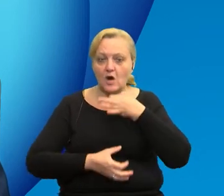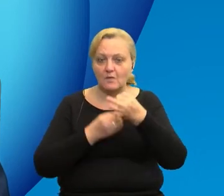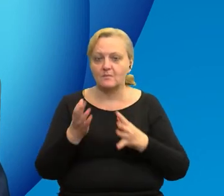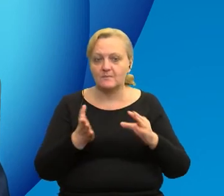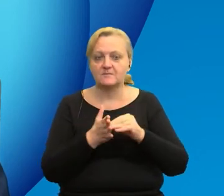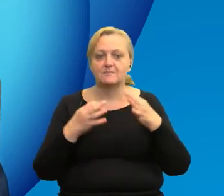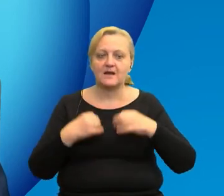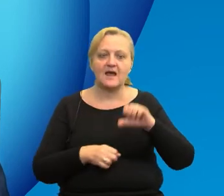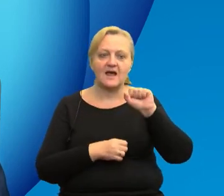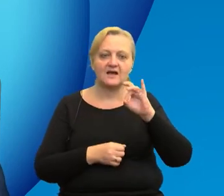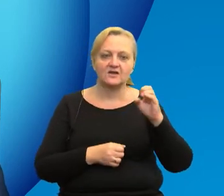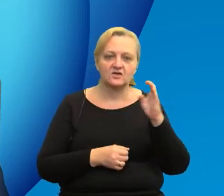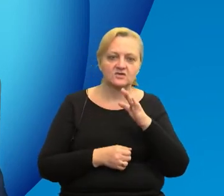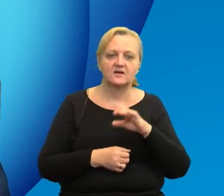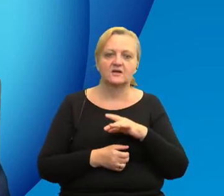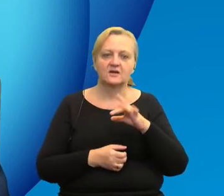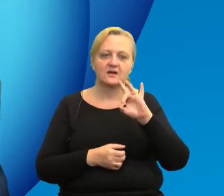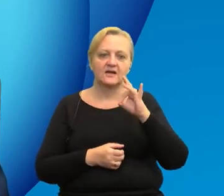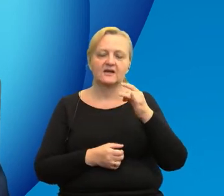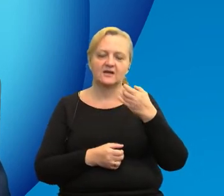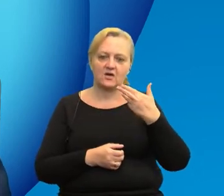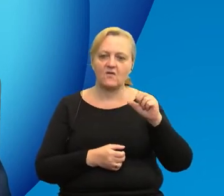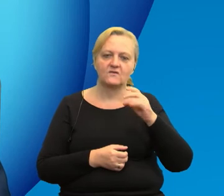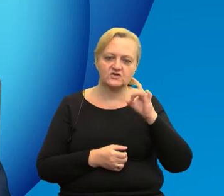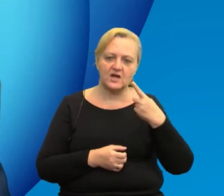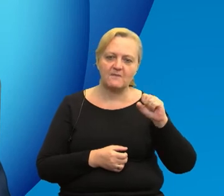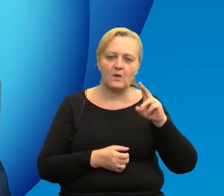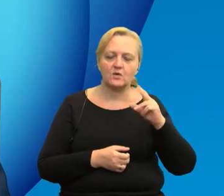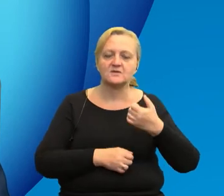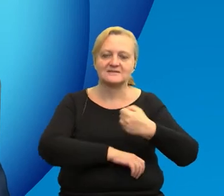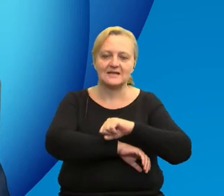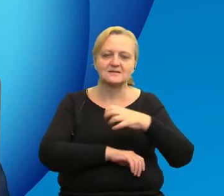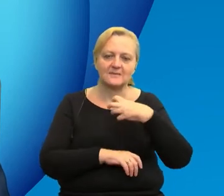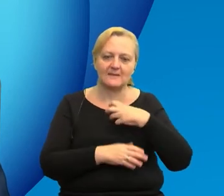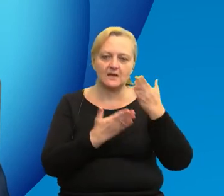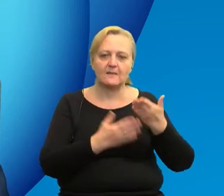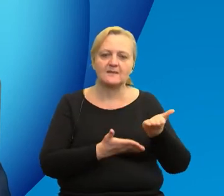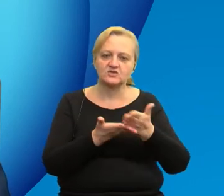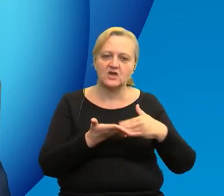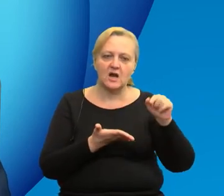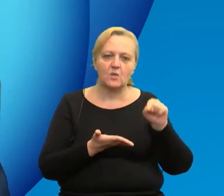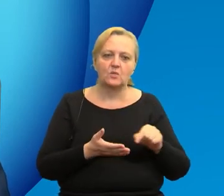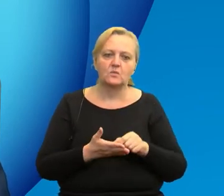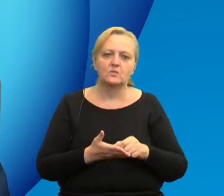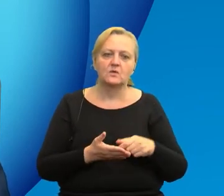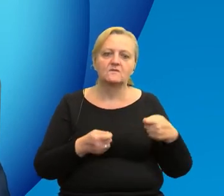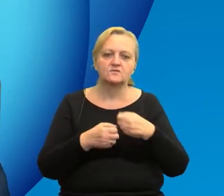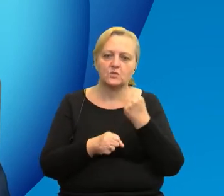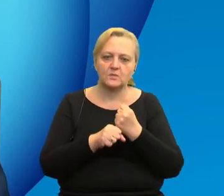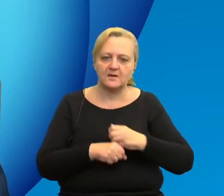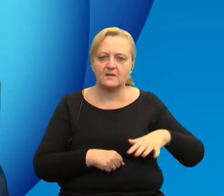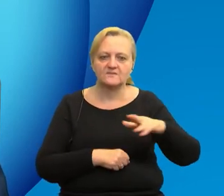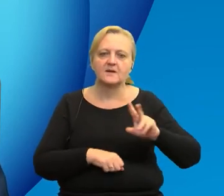ponownie Pani Agnieszka Gintow-Dziewałtowska, zastępca dyrektora Departamentu współpracy